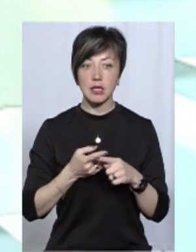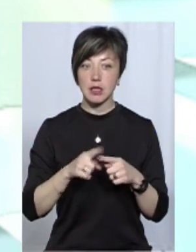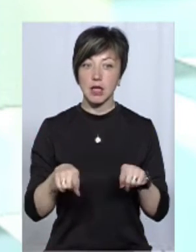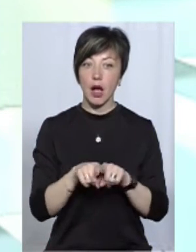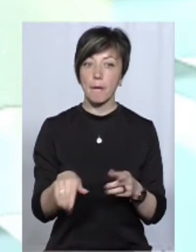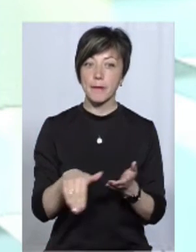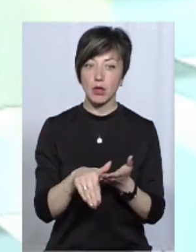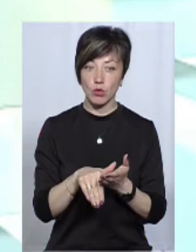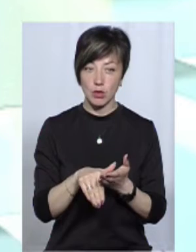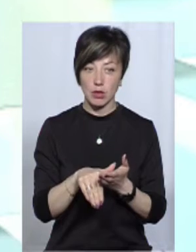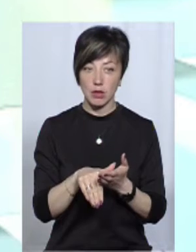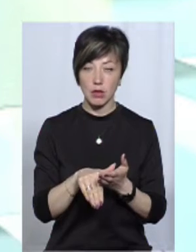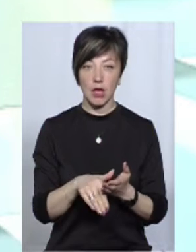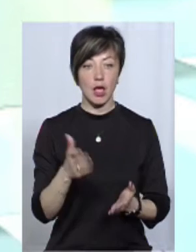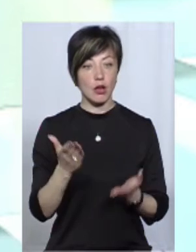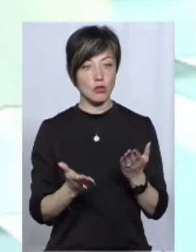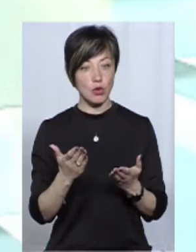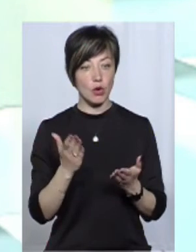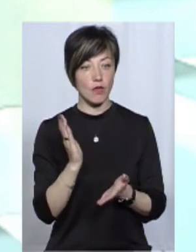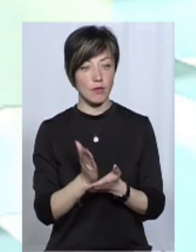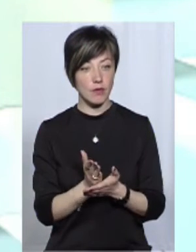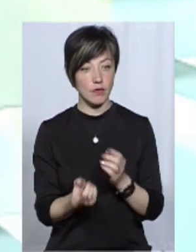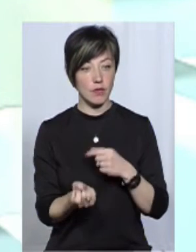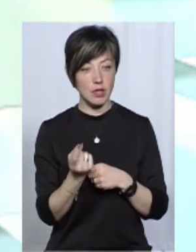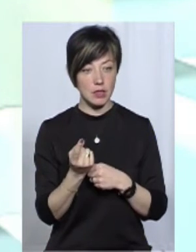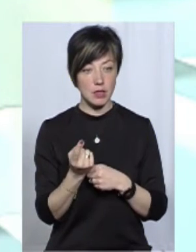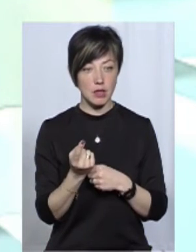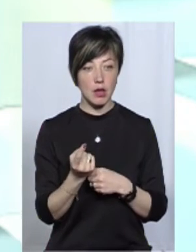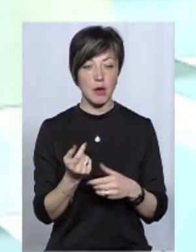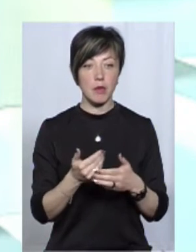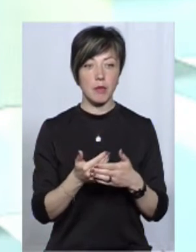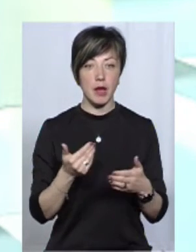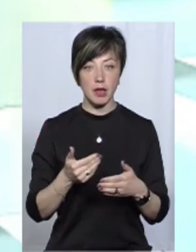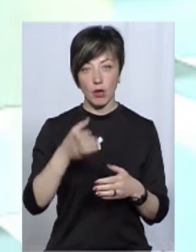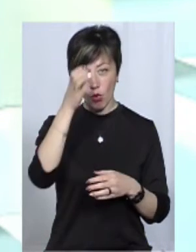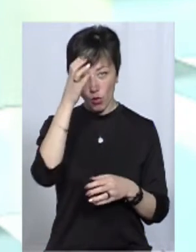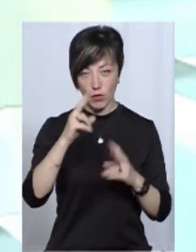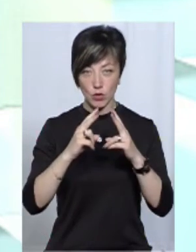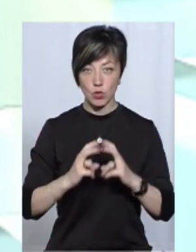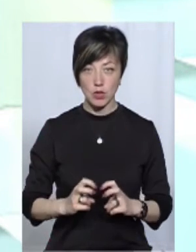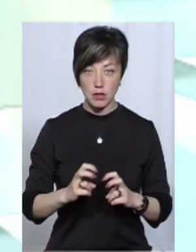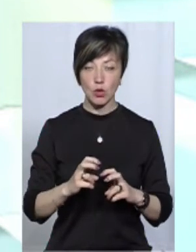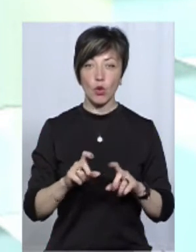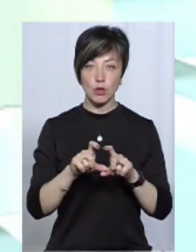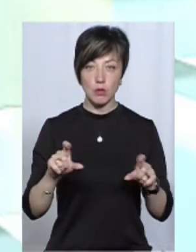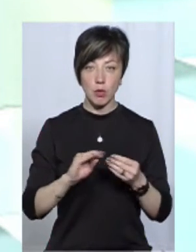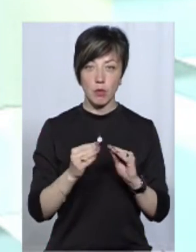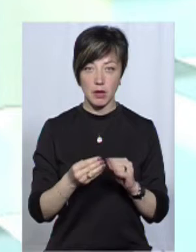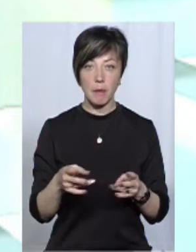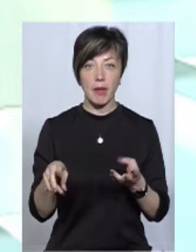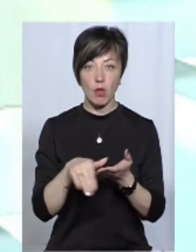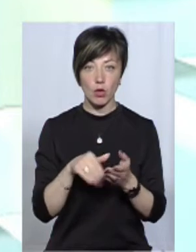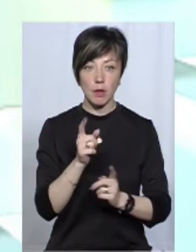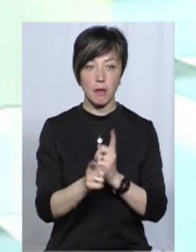тому що така методика. Ну, якщо я виникла перед науково-дослідною установою, така проблема, значить, методику